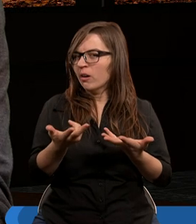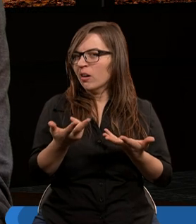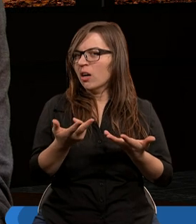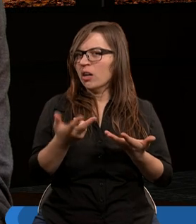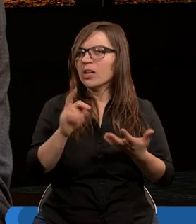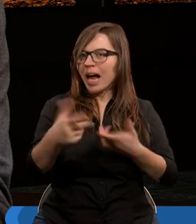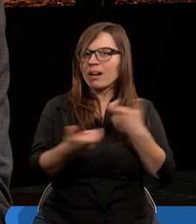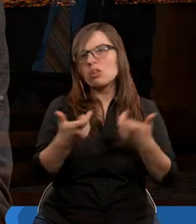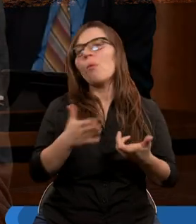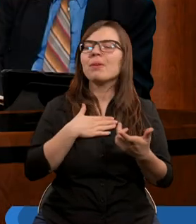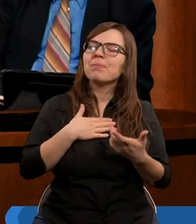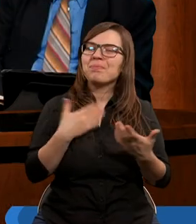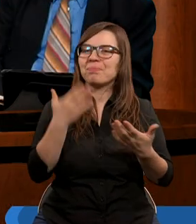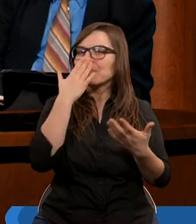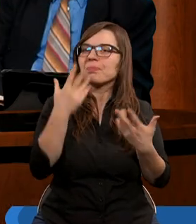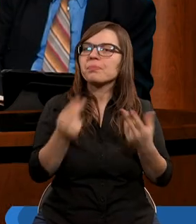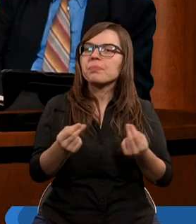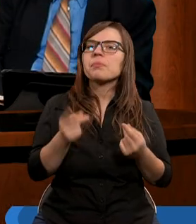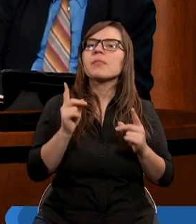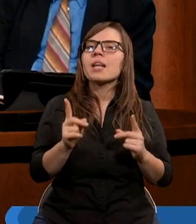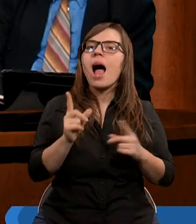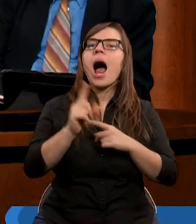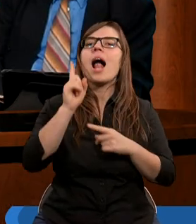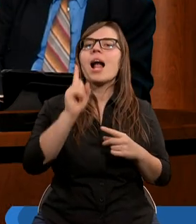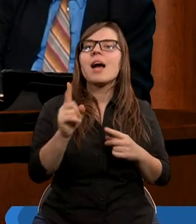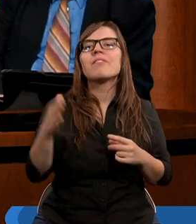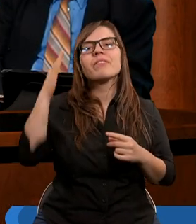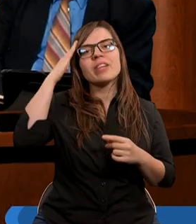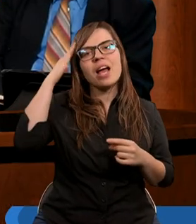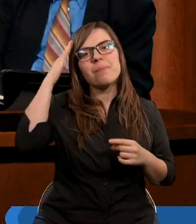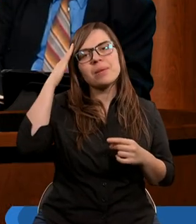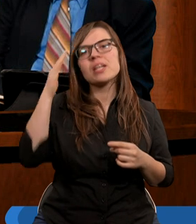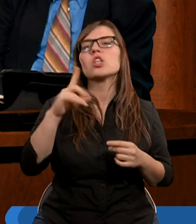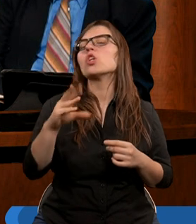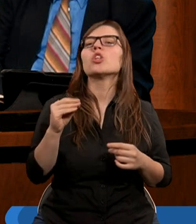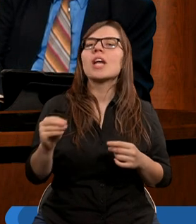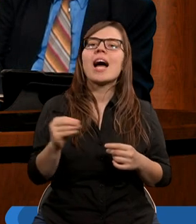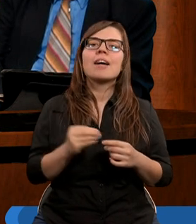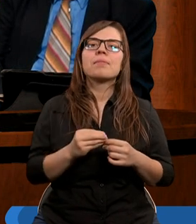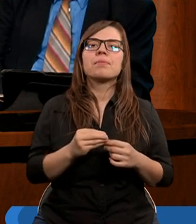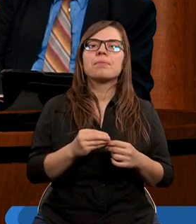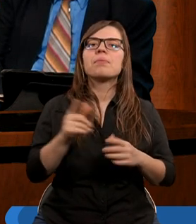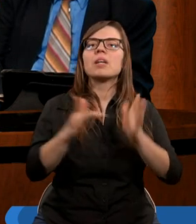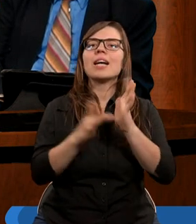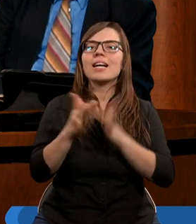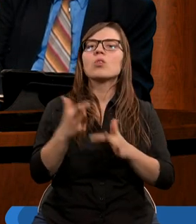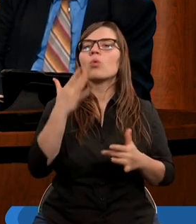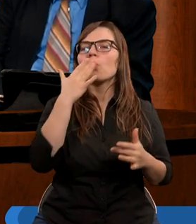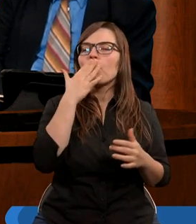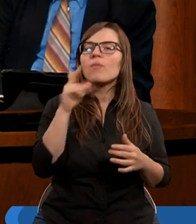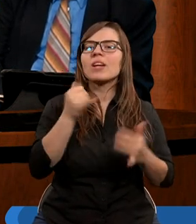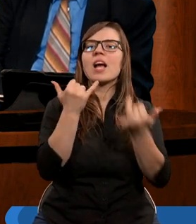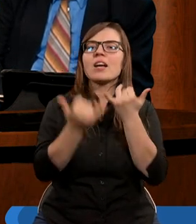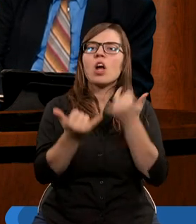I mieć spokój. No więc, ale wiemy, że Chrystus mówi,